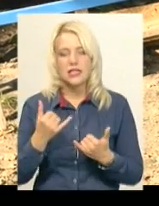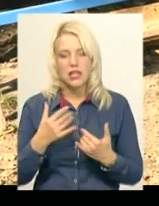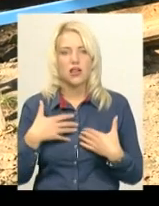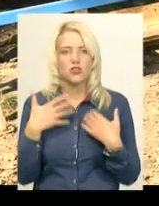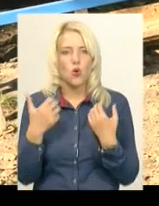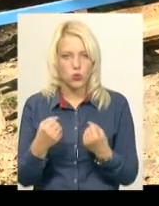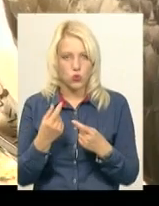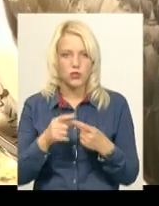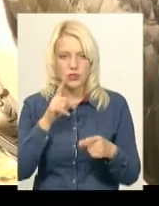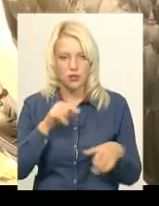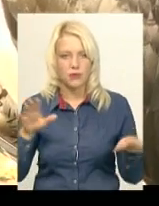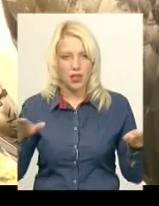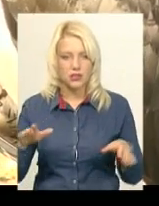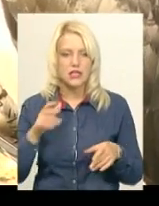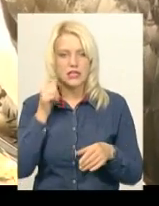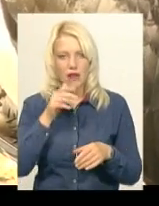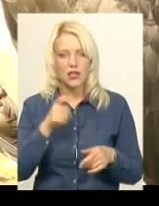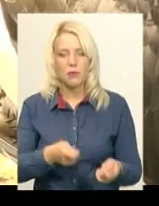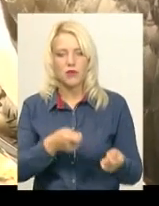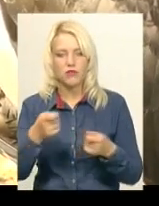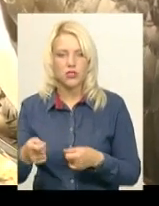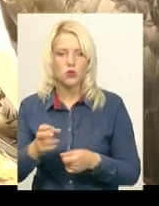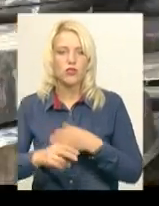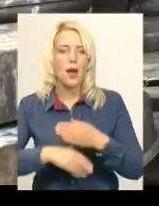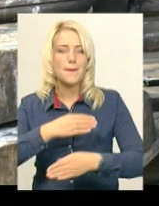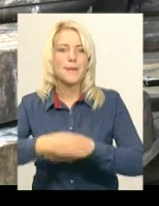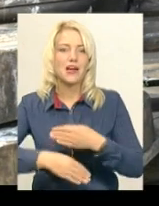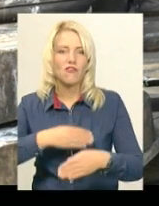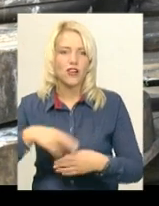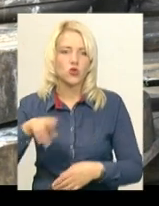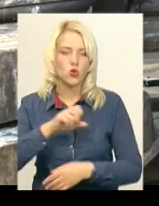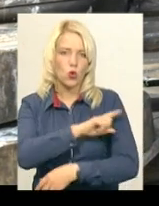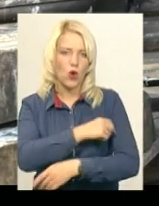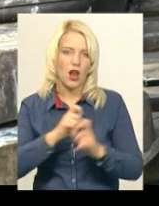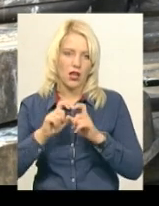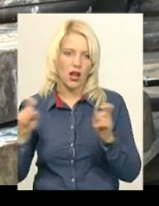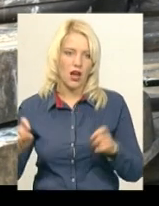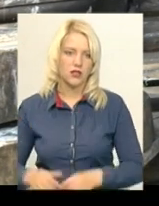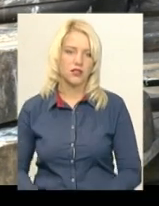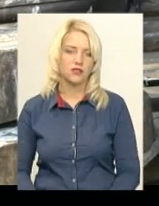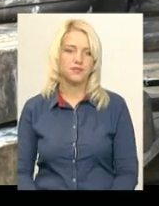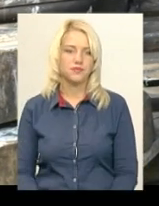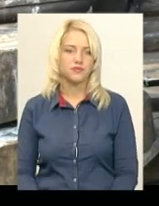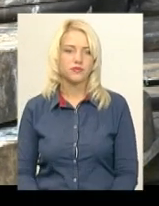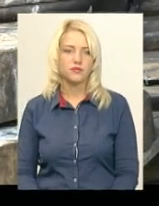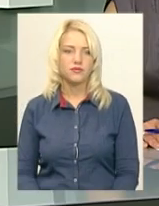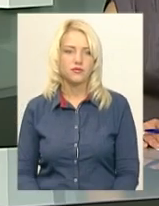каже Сергій Пальохін. Завтра їх повезуть на перев'язку до ветеринарної лікарні. Михайло Жила, Володимир Паламар. Новини. Поділля. Центр.